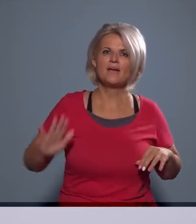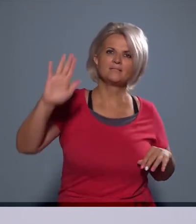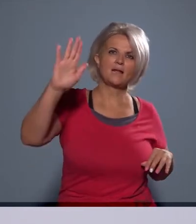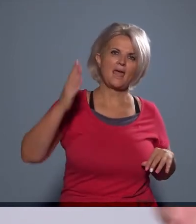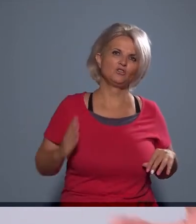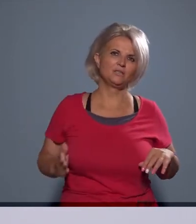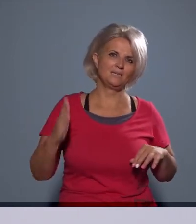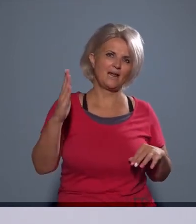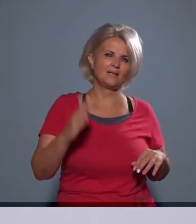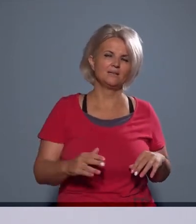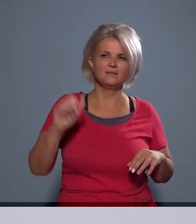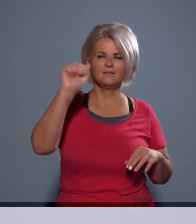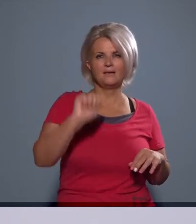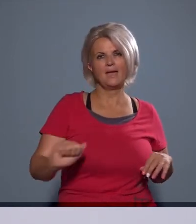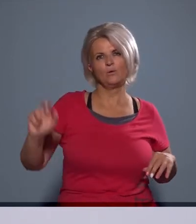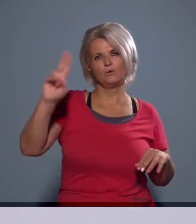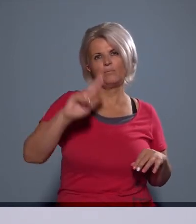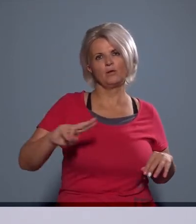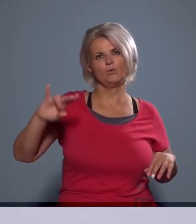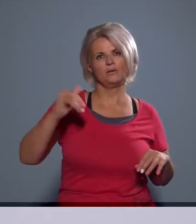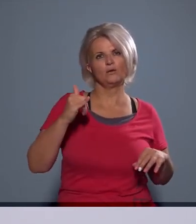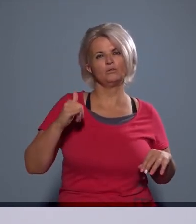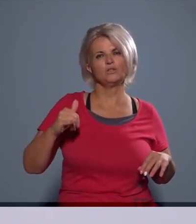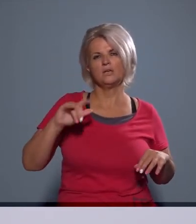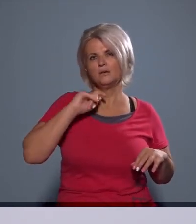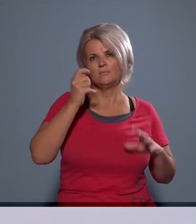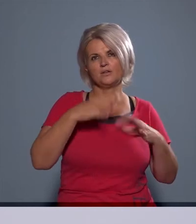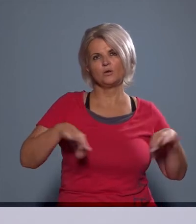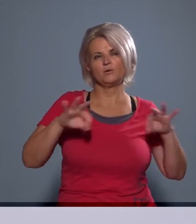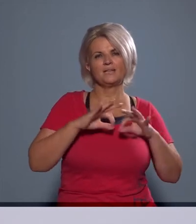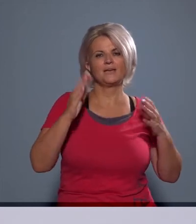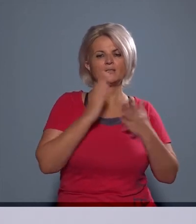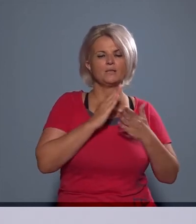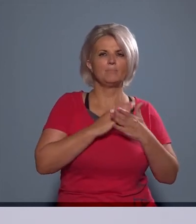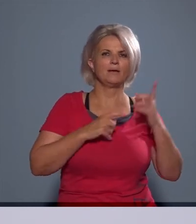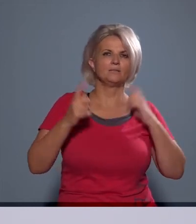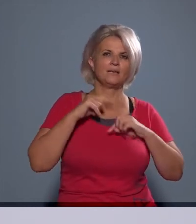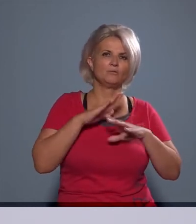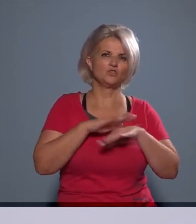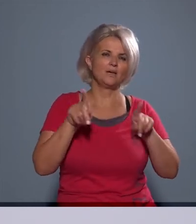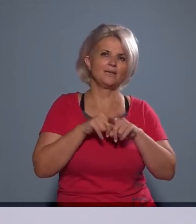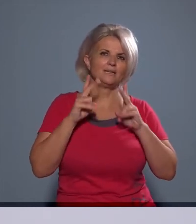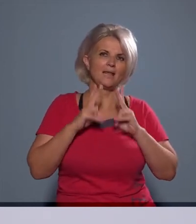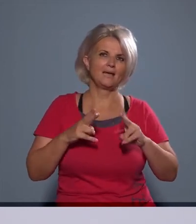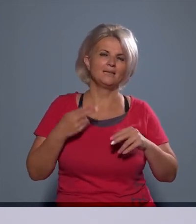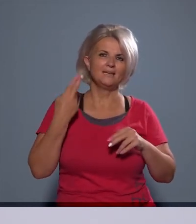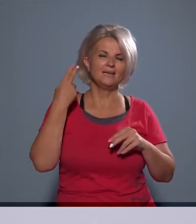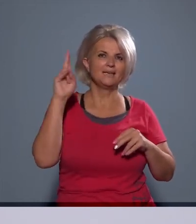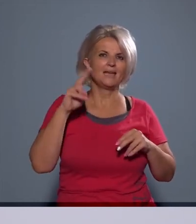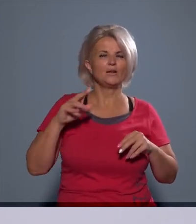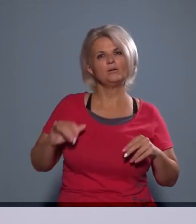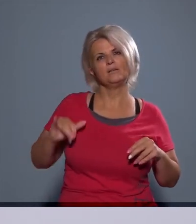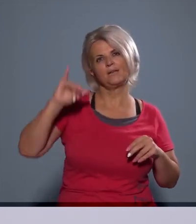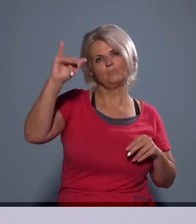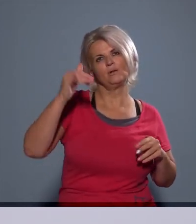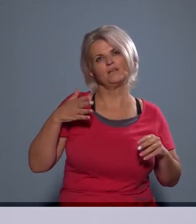működnek. Az Európai Uniós és a hazai repülési szabályok szerint csak így lehet kijelölni a repülési irányokat. A